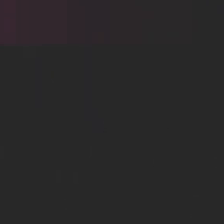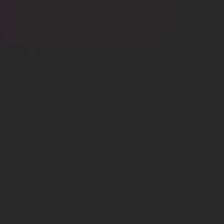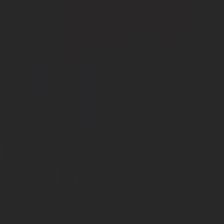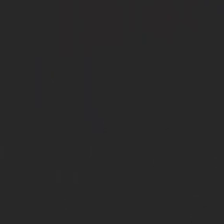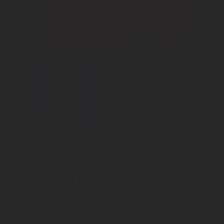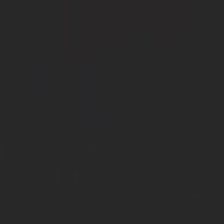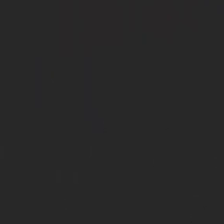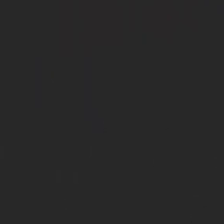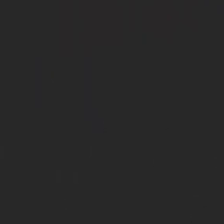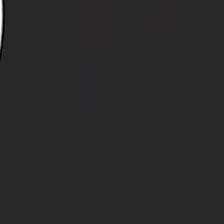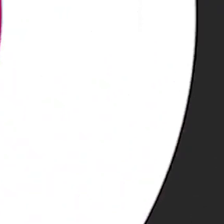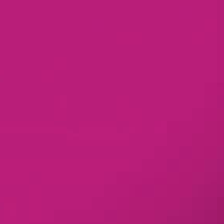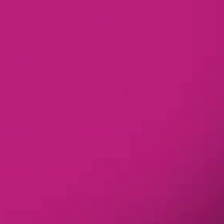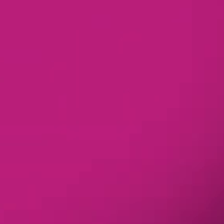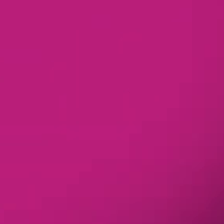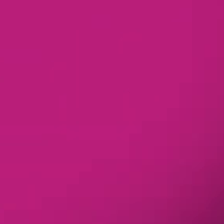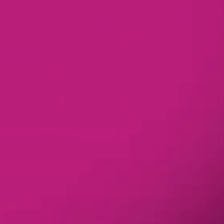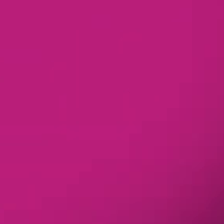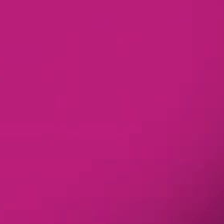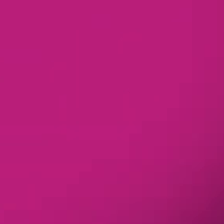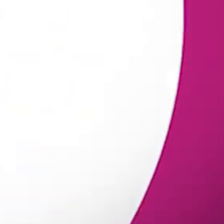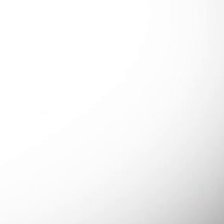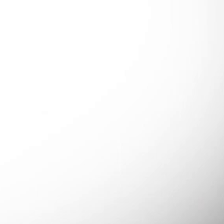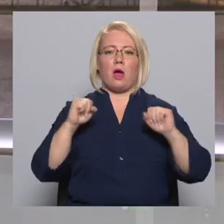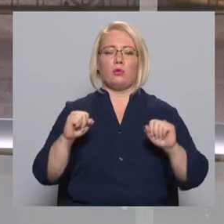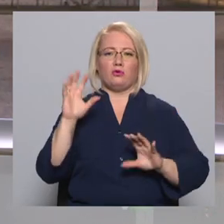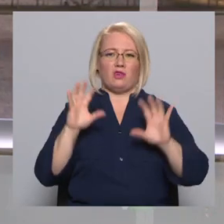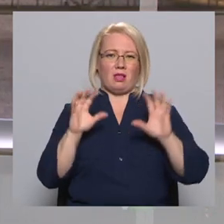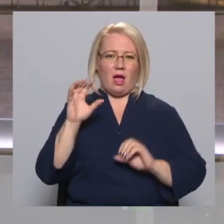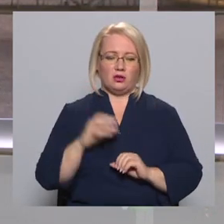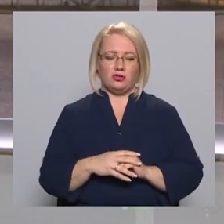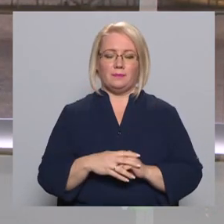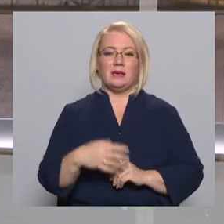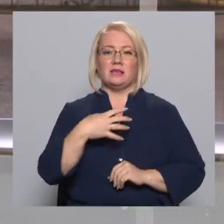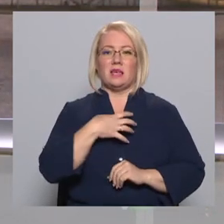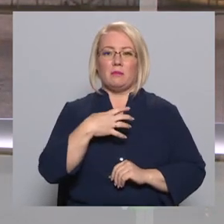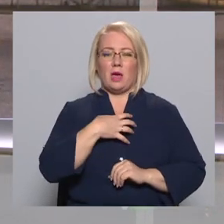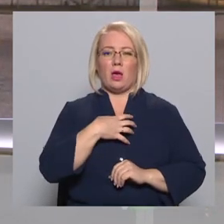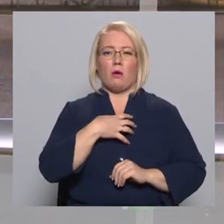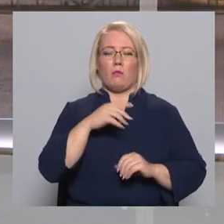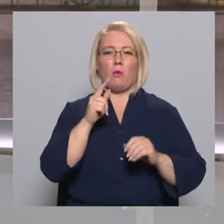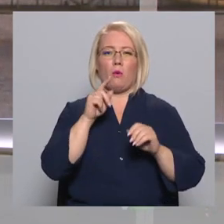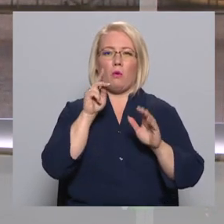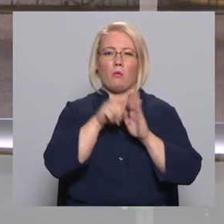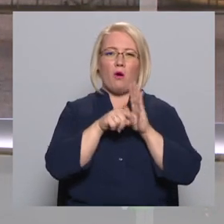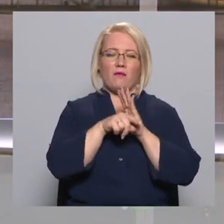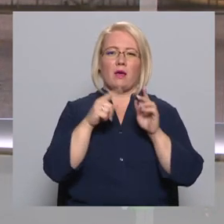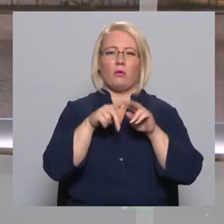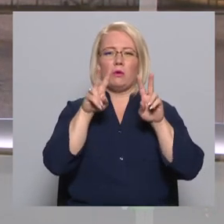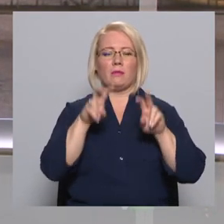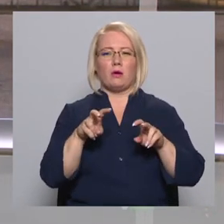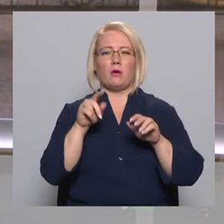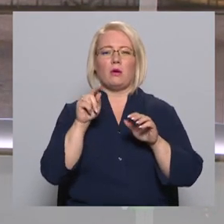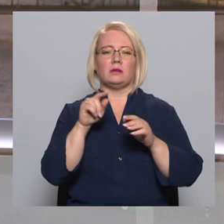Re, visi ēters ir te! Slimību profilaksis un kontrolas centrs brīdīna, ka esam